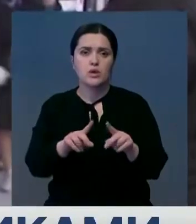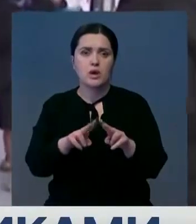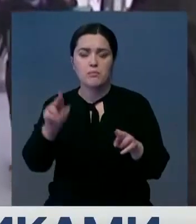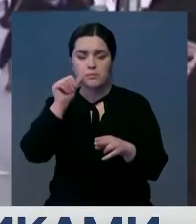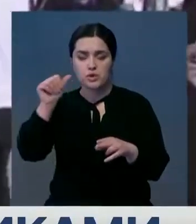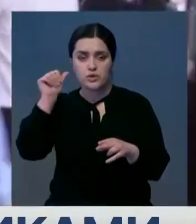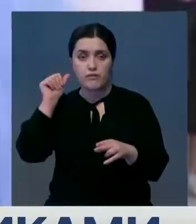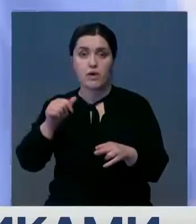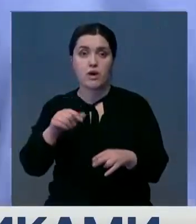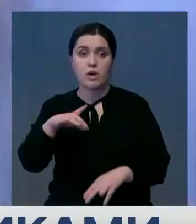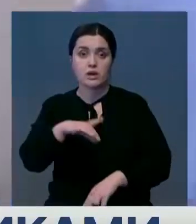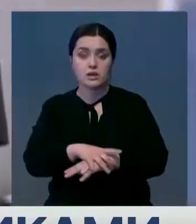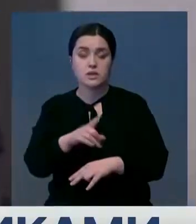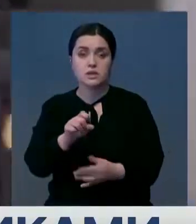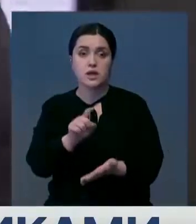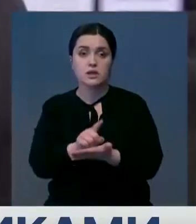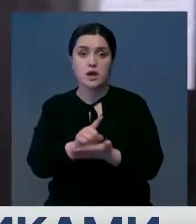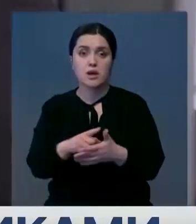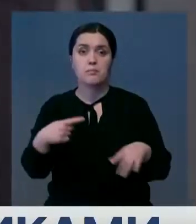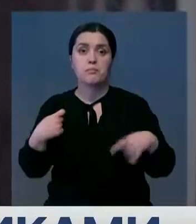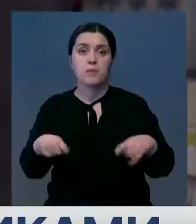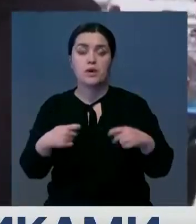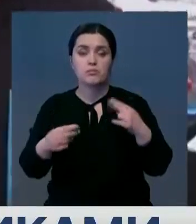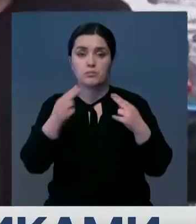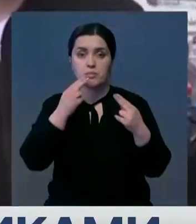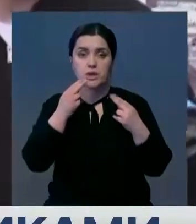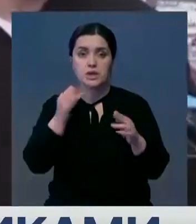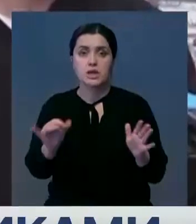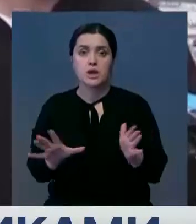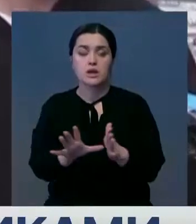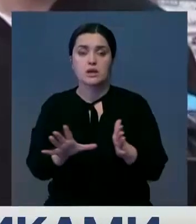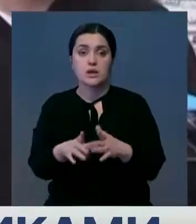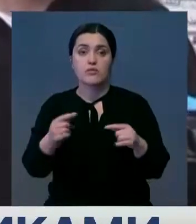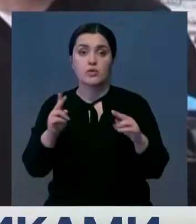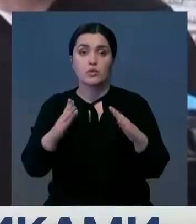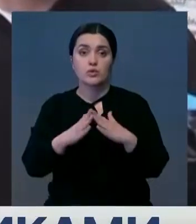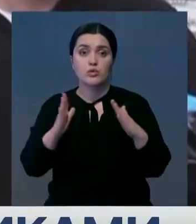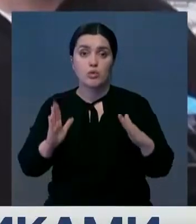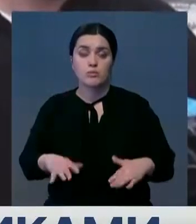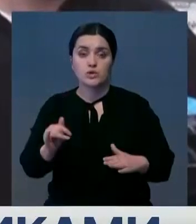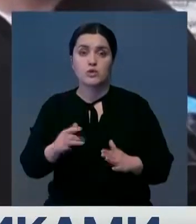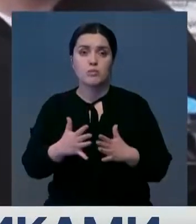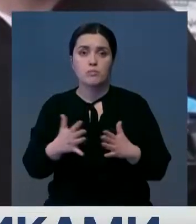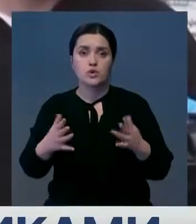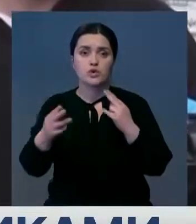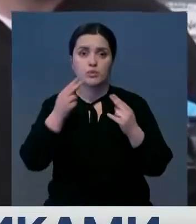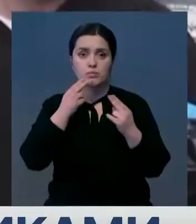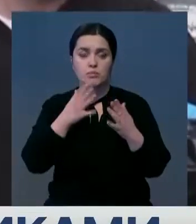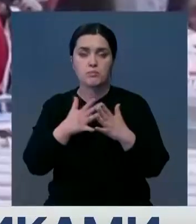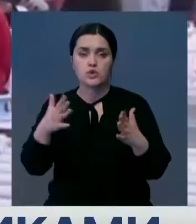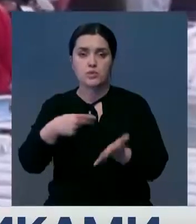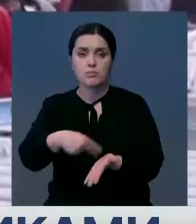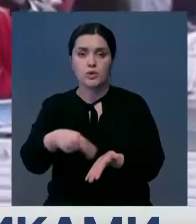прошлого года. Оказалось, за счет налога с продаж продуктов питания и электротоваров. Сидя дома, израильтяне стали больше есть и больше